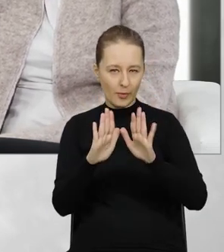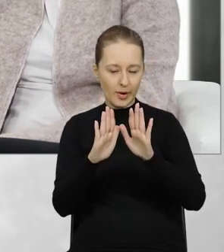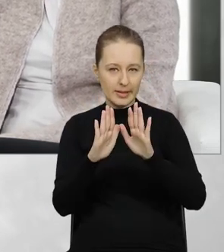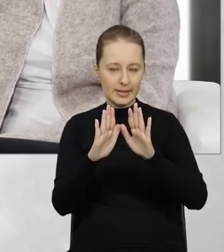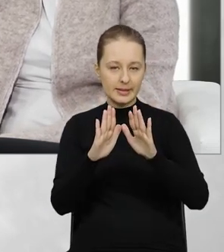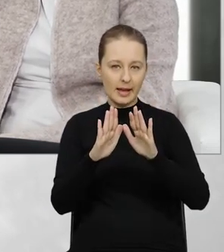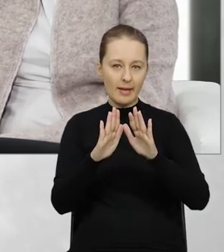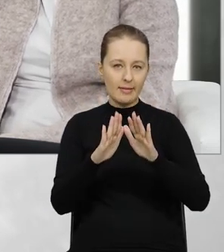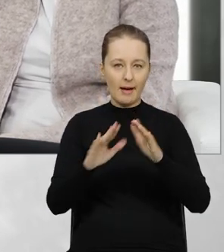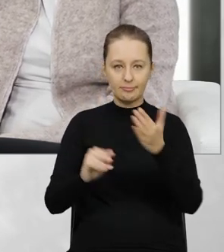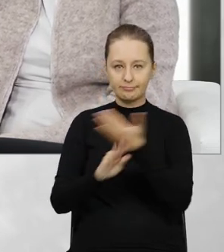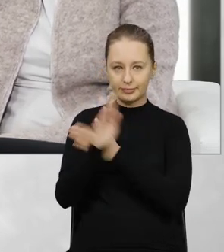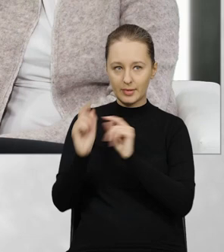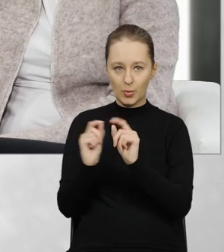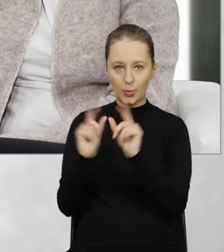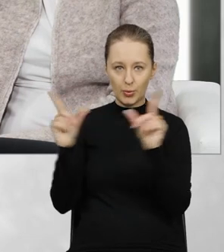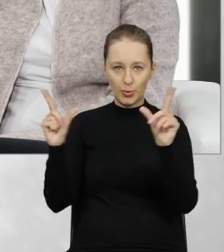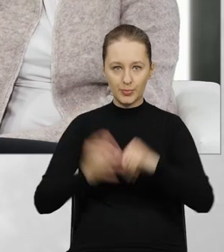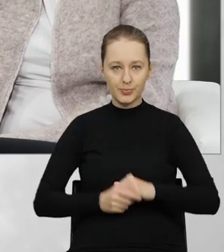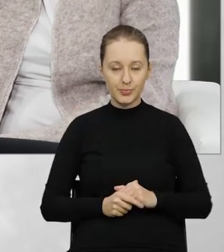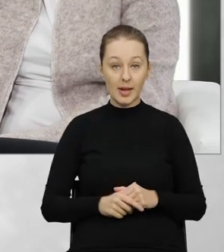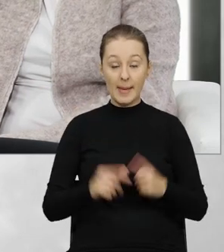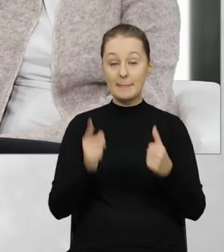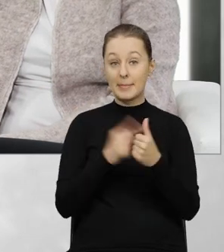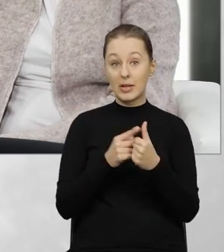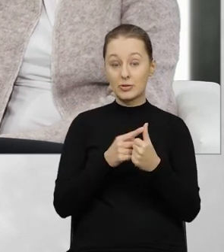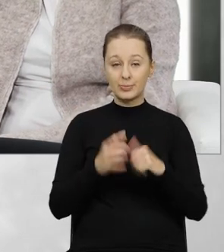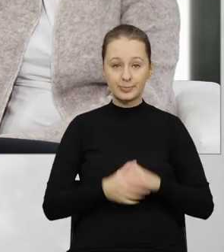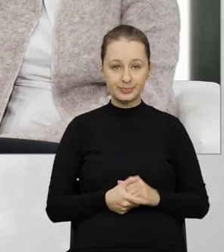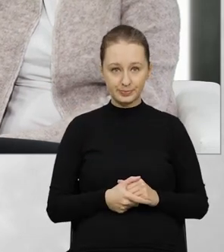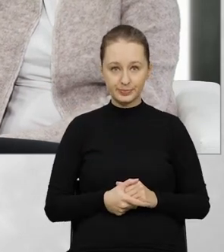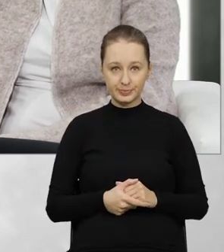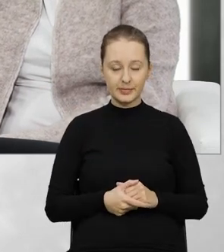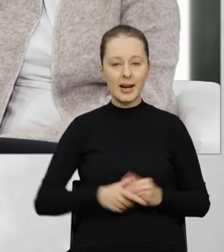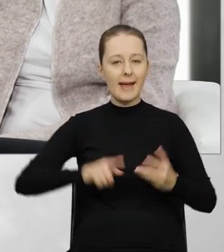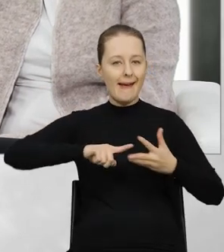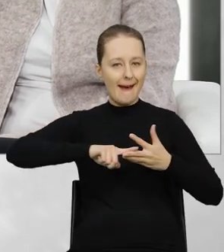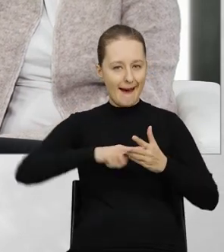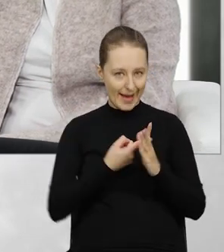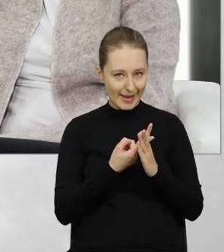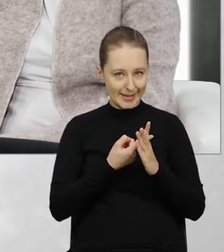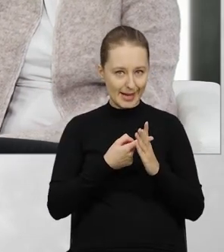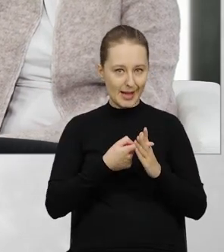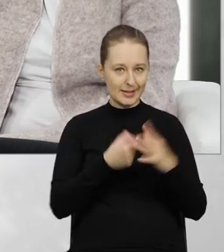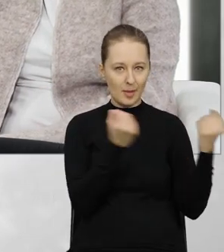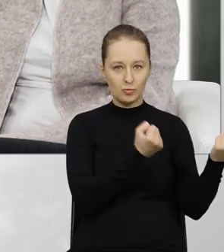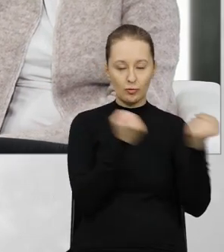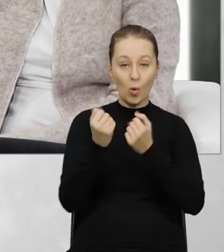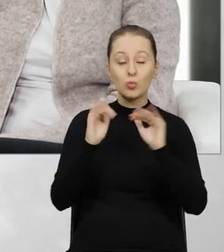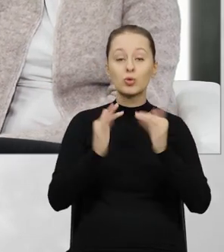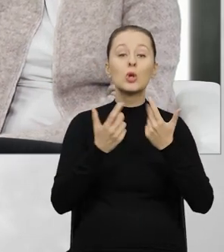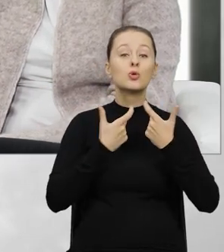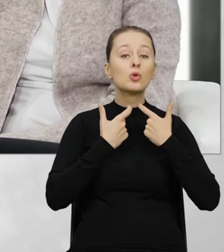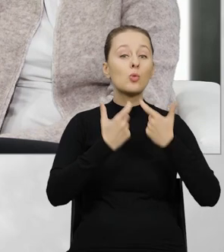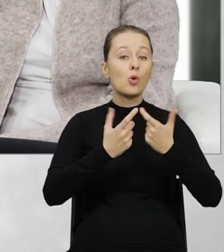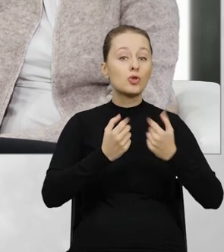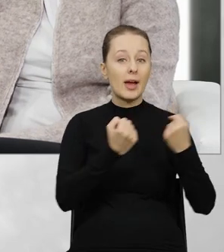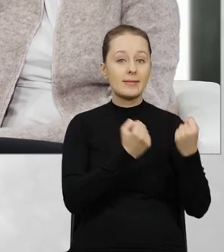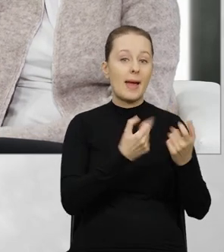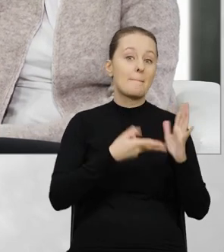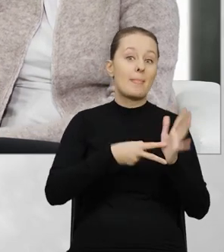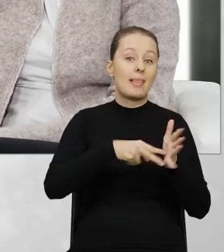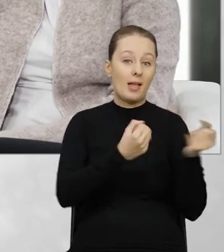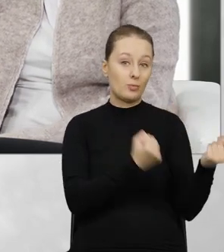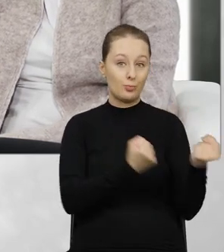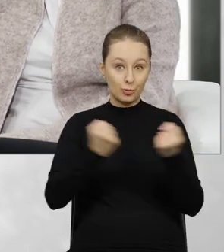zaprezentowane na slajdzie. Czyli pierwszym z nich jest rejestracja takiego przewozu, czyli zgłoszenie przewozu,